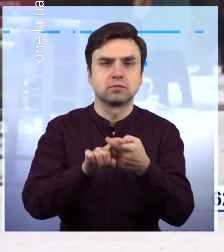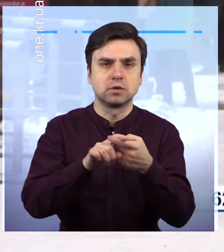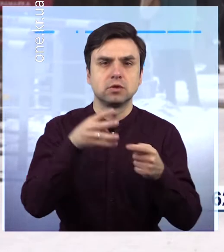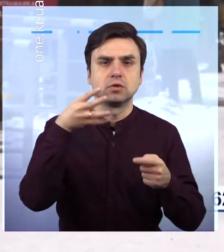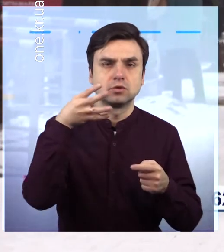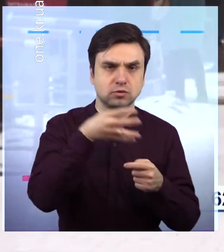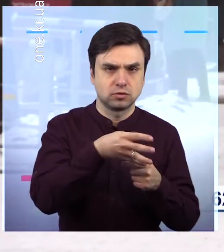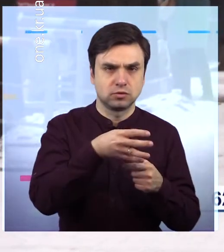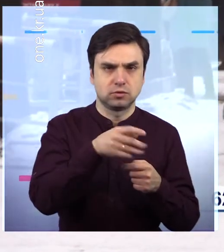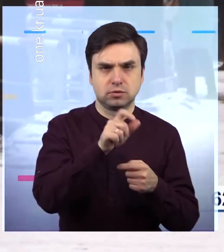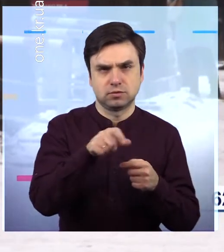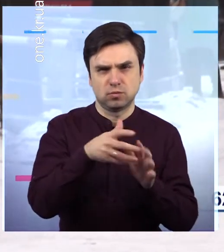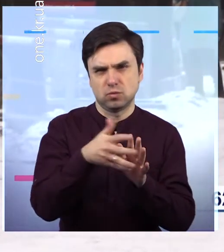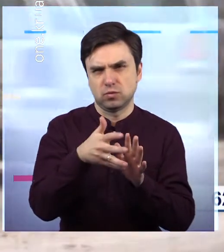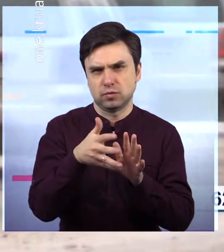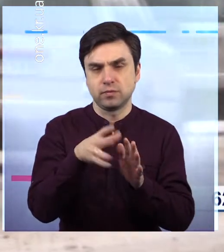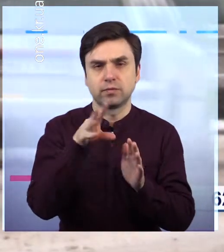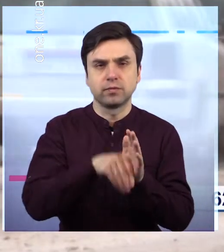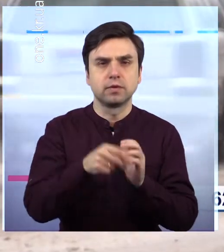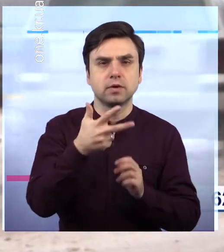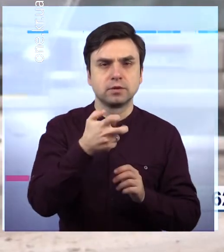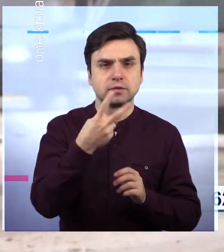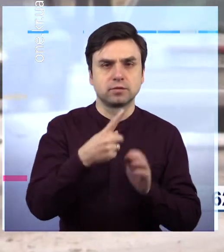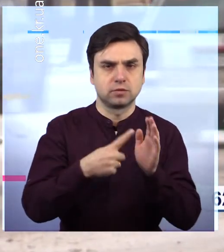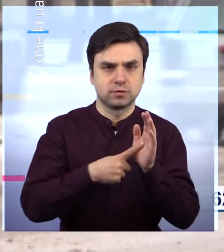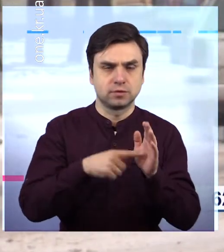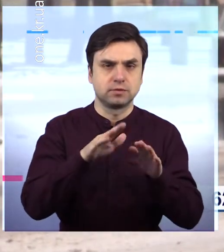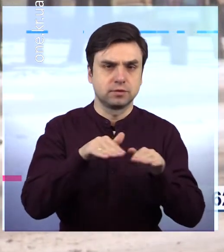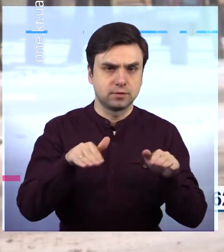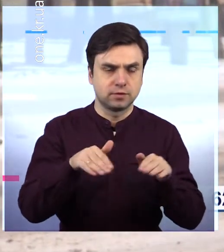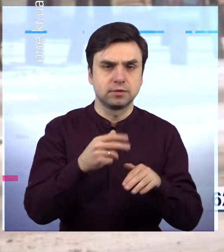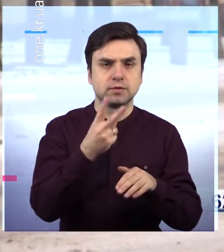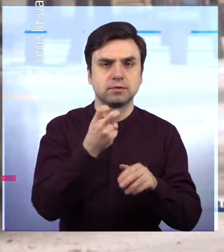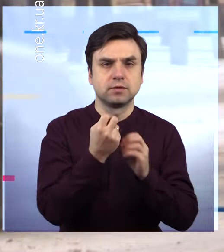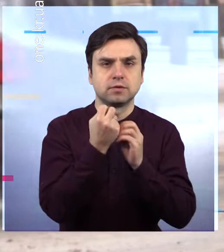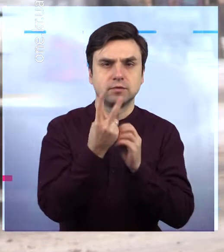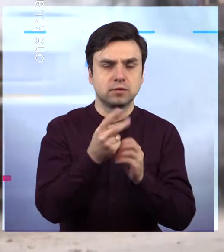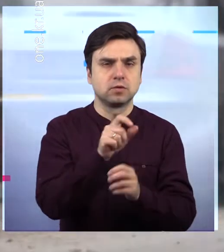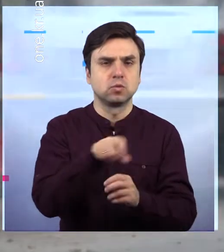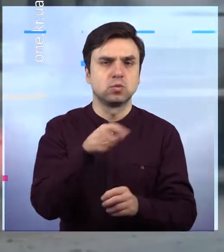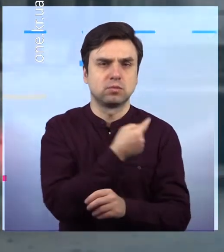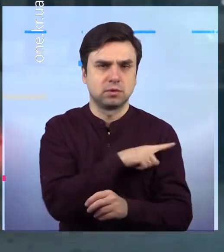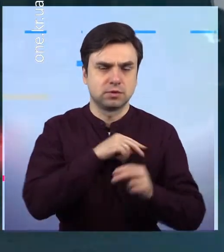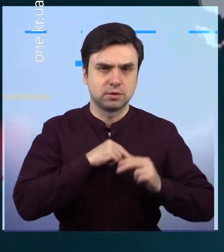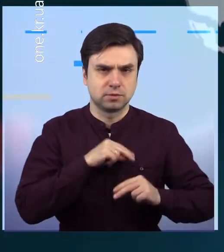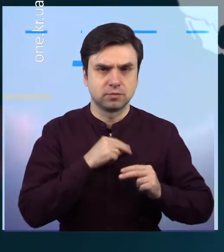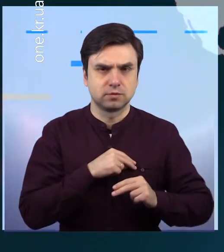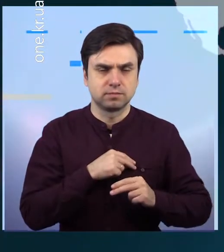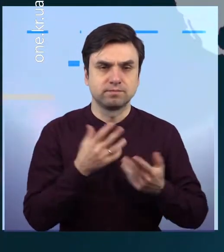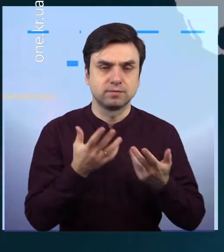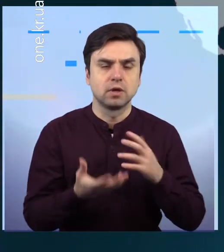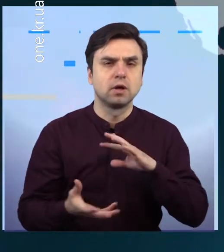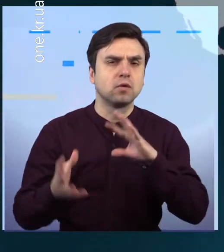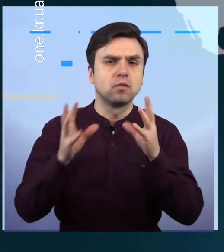4 тисячі людей. З них 326 дітей, а також 212 медпрацівників. Таким чином, загальна статистика